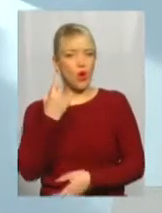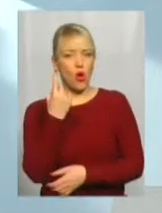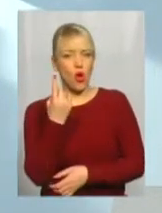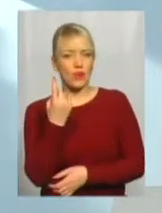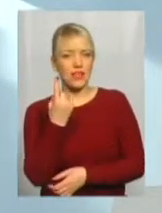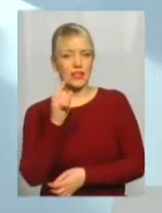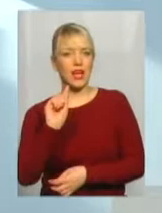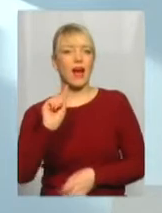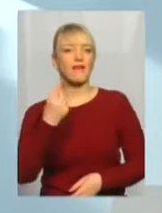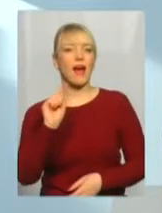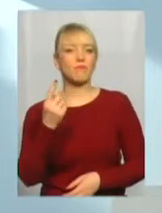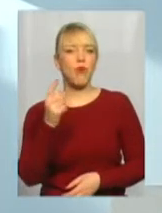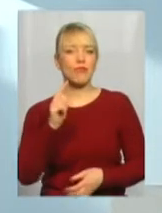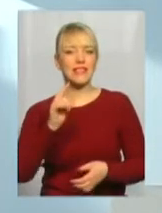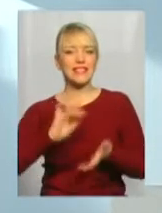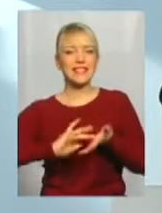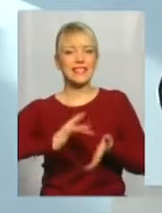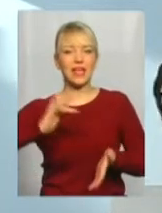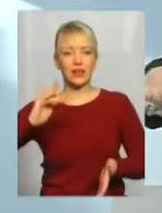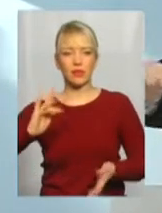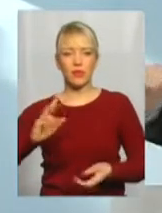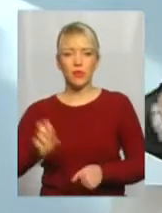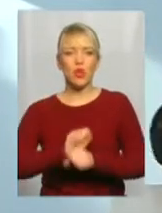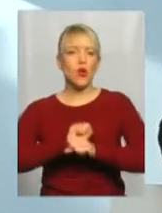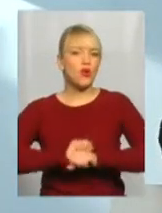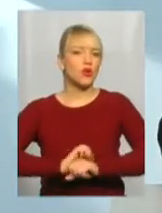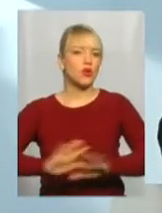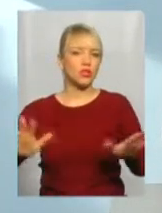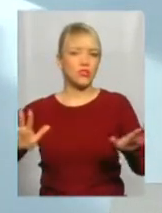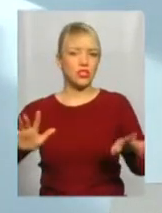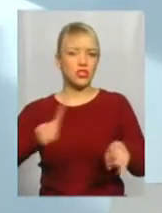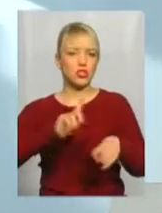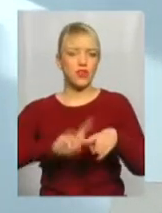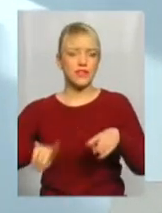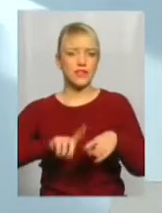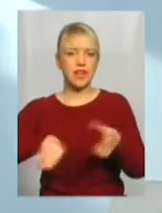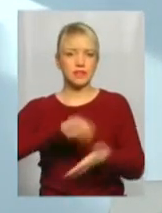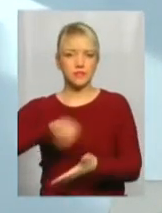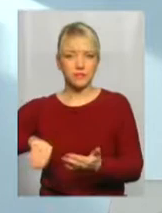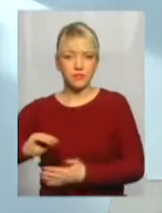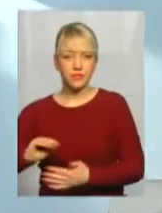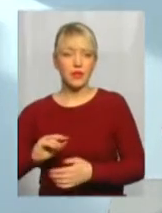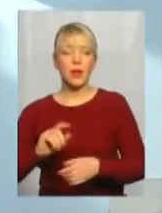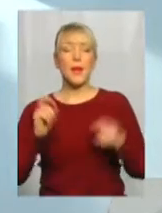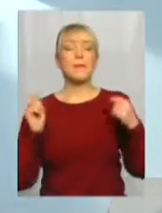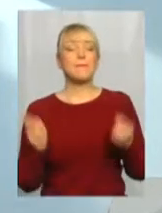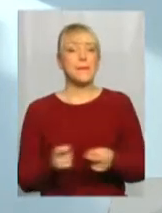карбований сріблом, але розійшовся моментально. Мало було